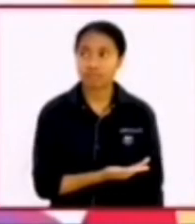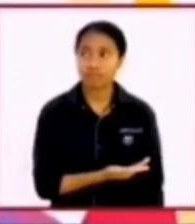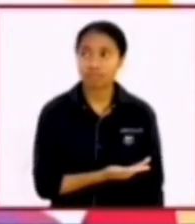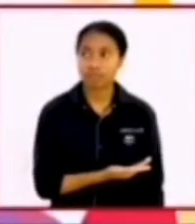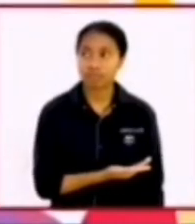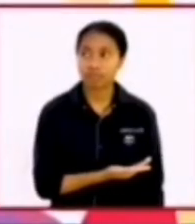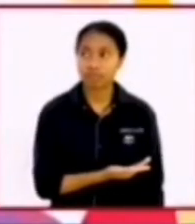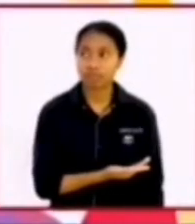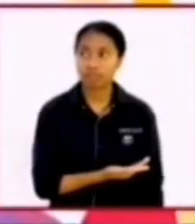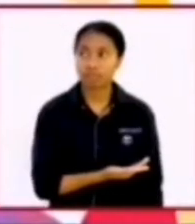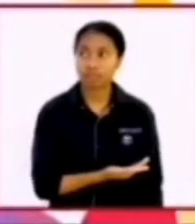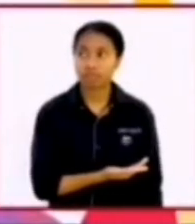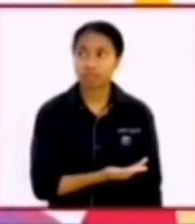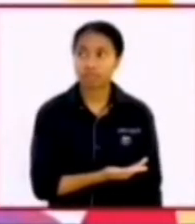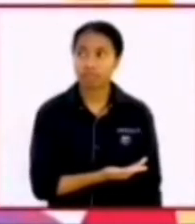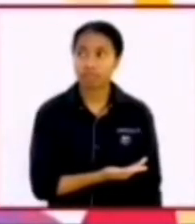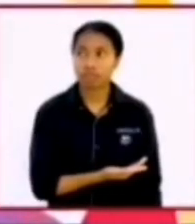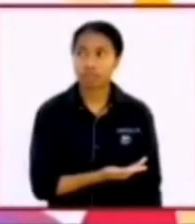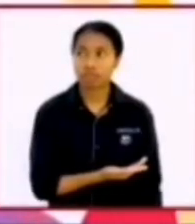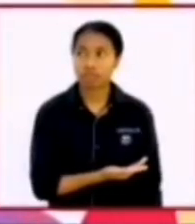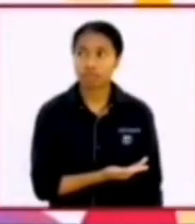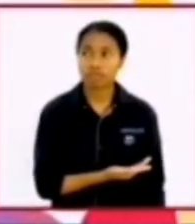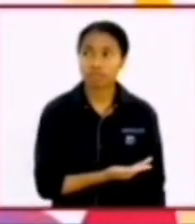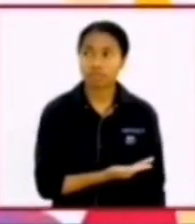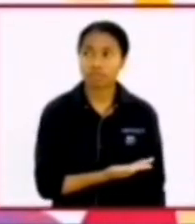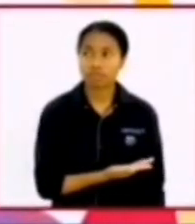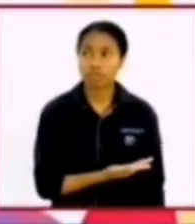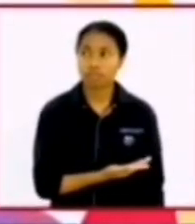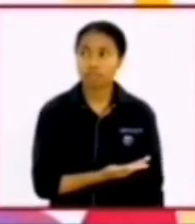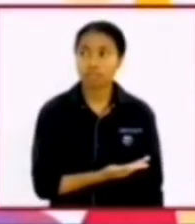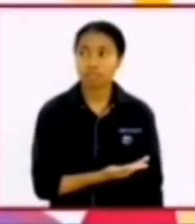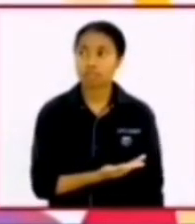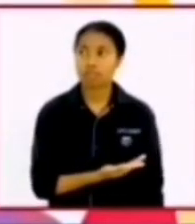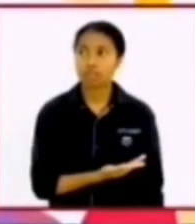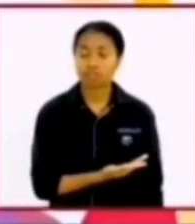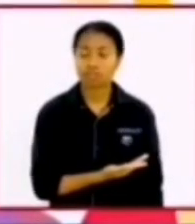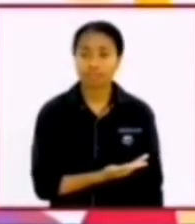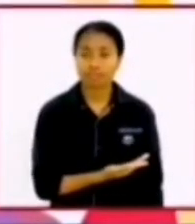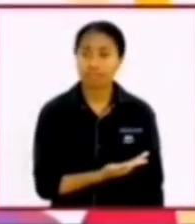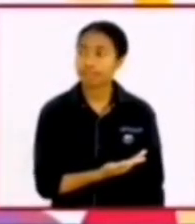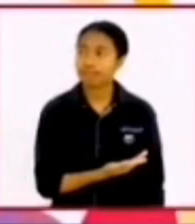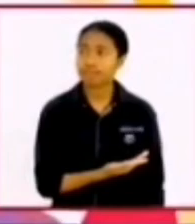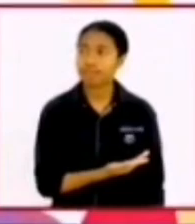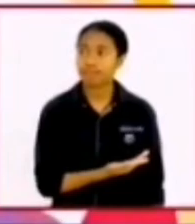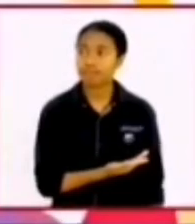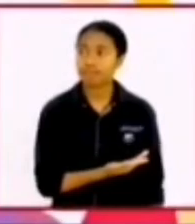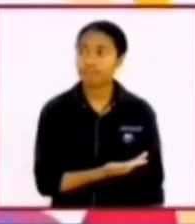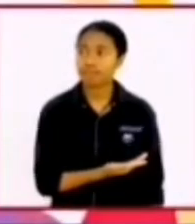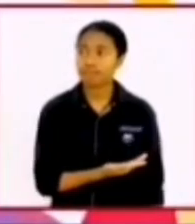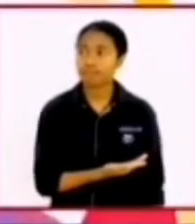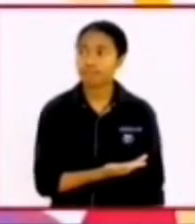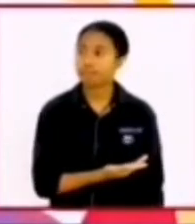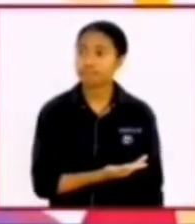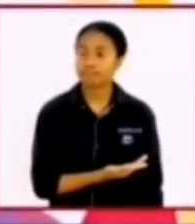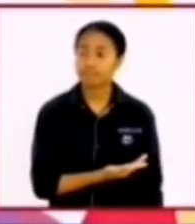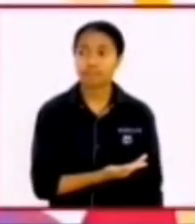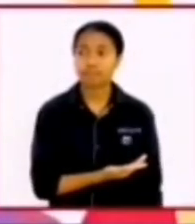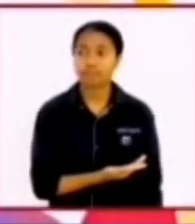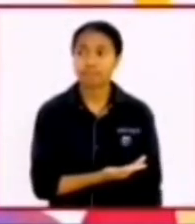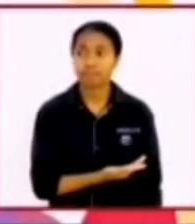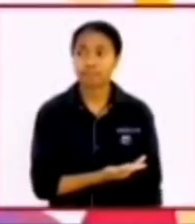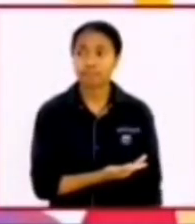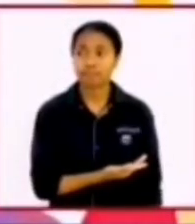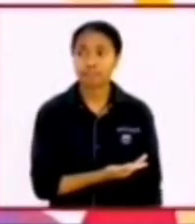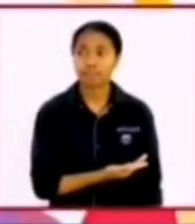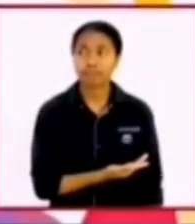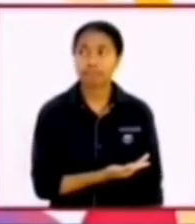William menghasilkan kemenangan dan kejuaraan dunia tergantung di tangan siapa tongkat dalam tanganku menghalau binatang luas tongkat dalam tangan